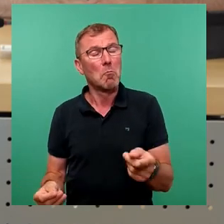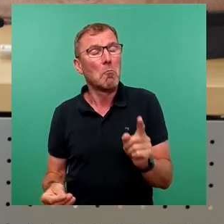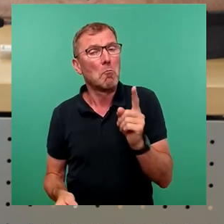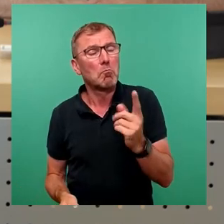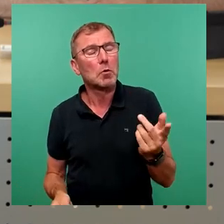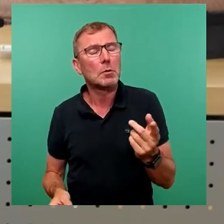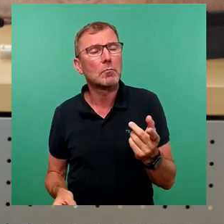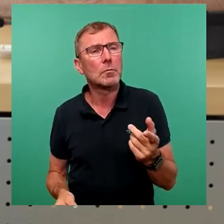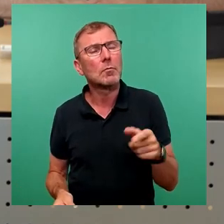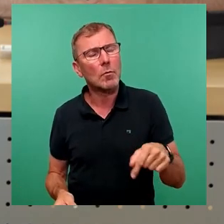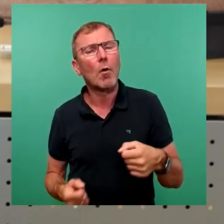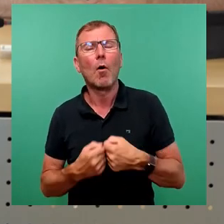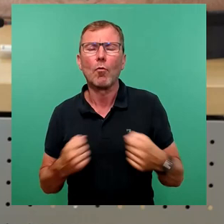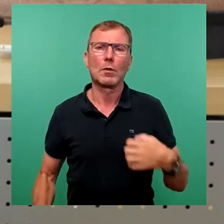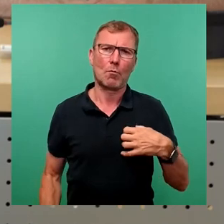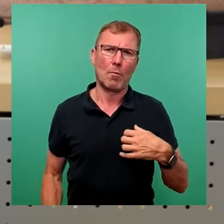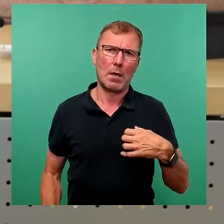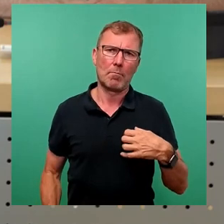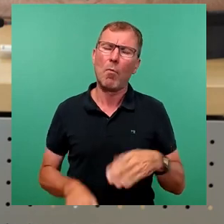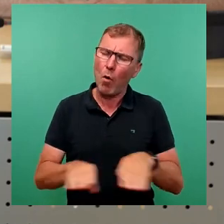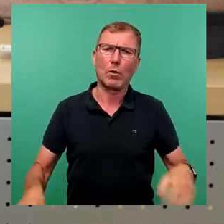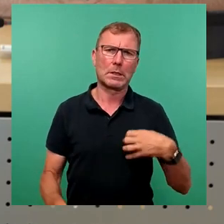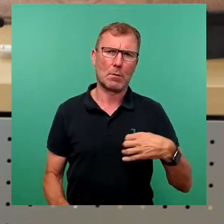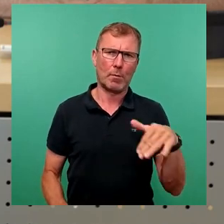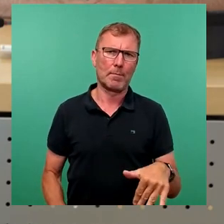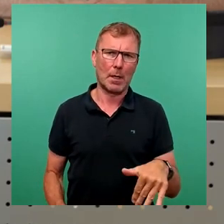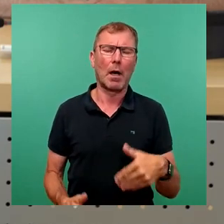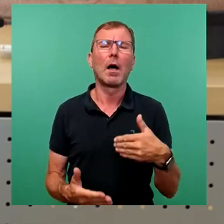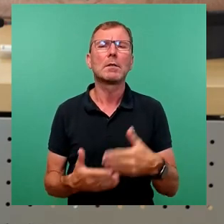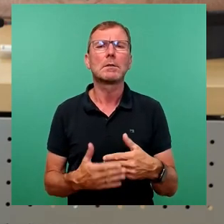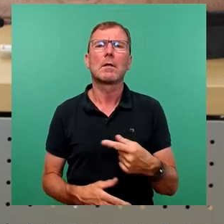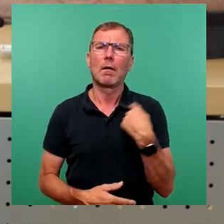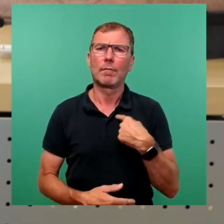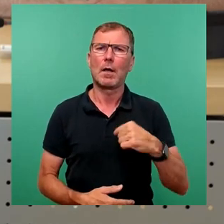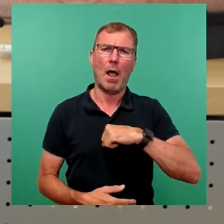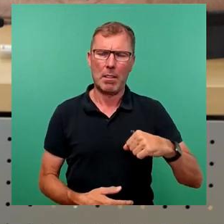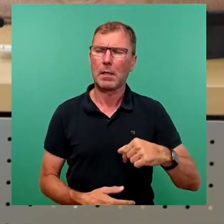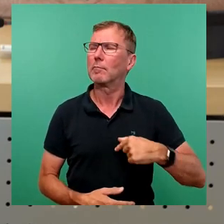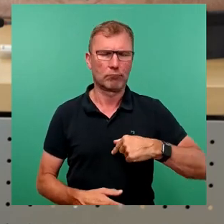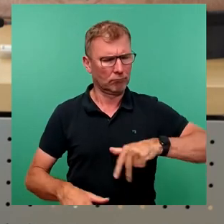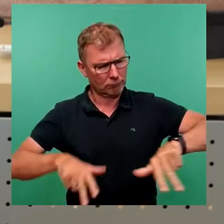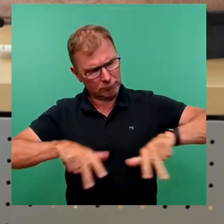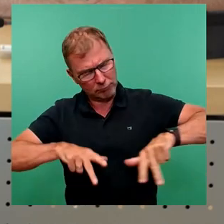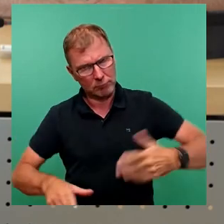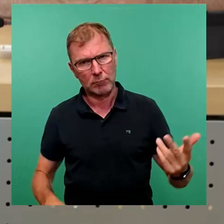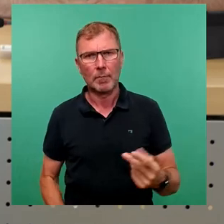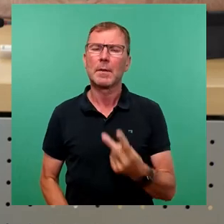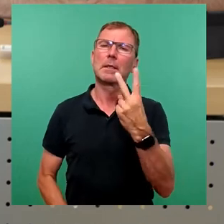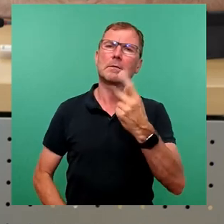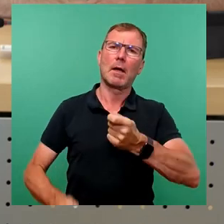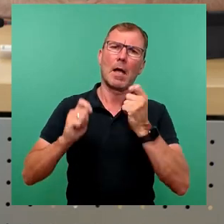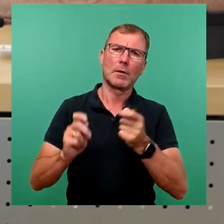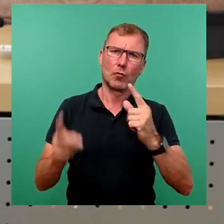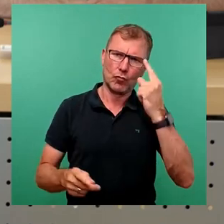grundsätzliches Problem. Deshalb haben wir von den Linken gehandelt und zwei Anträge in den